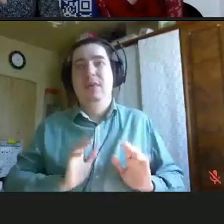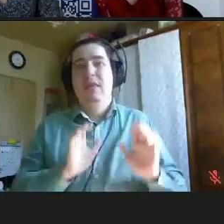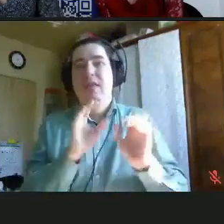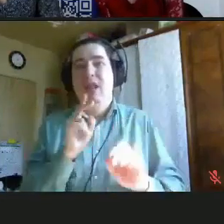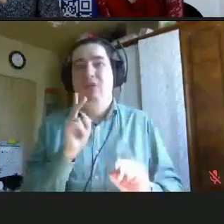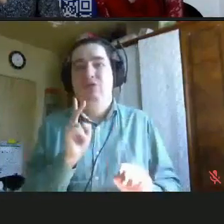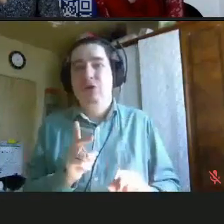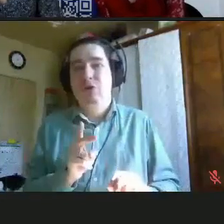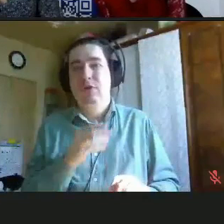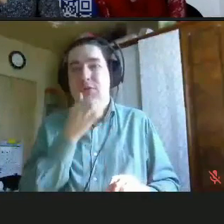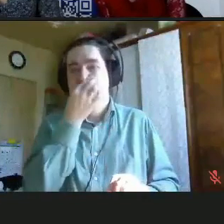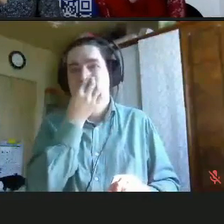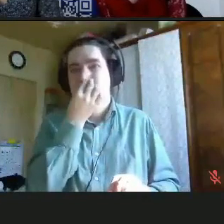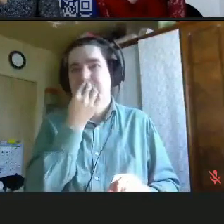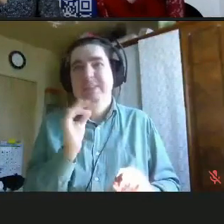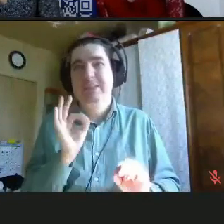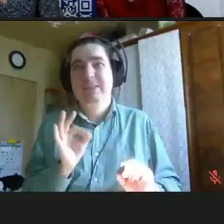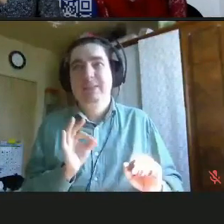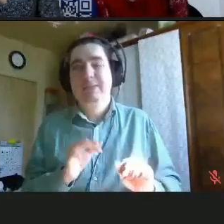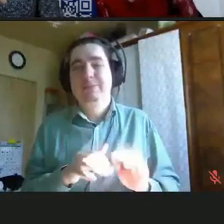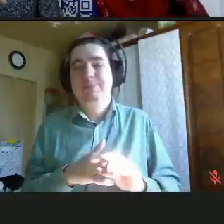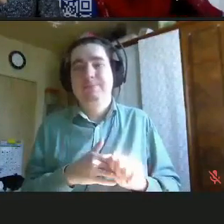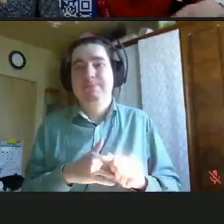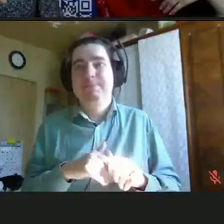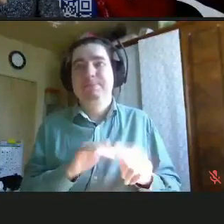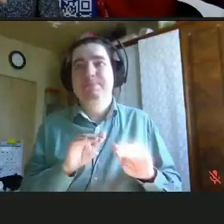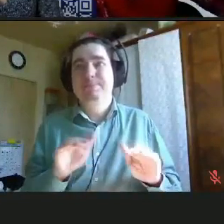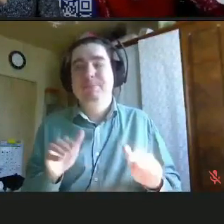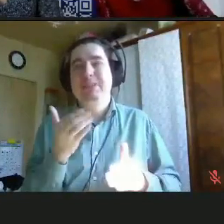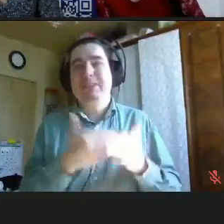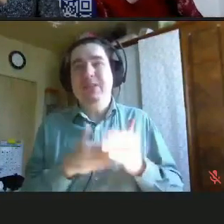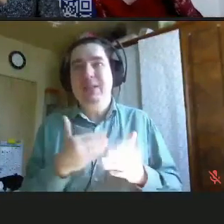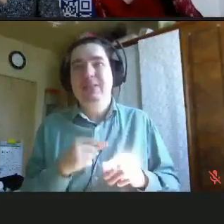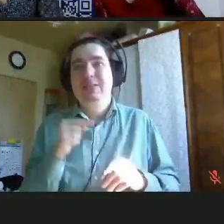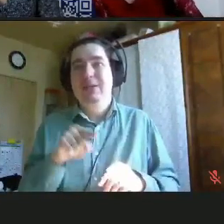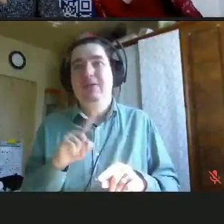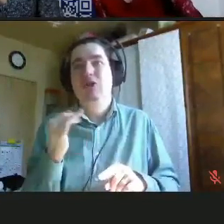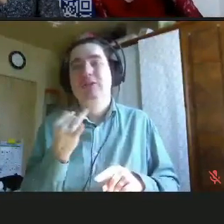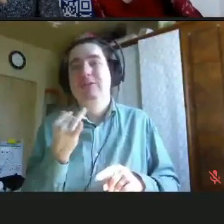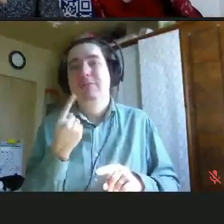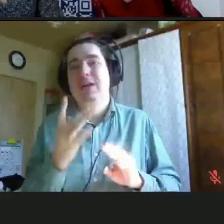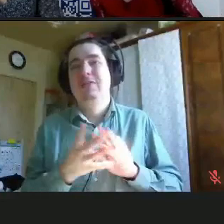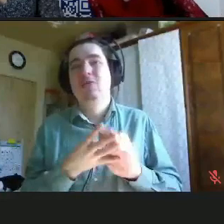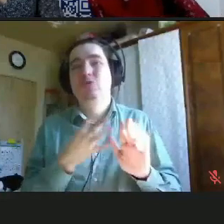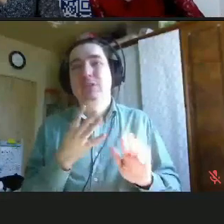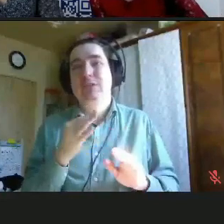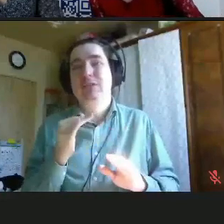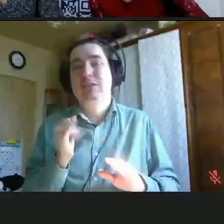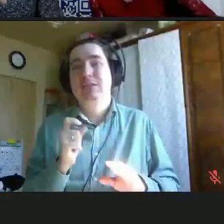инвалидностью занимались тем, что интересно в первую очередь им,